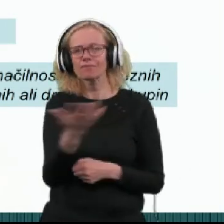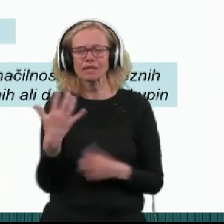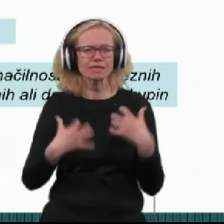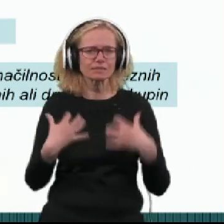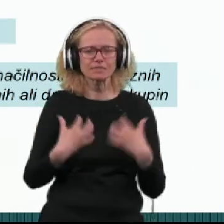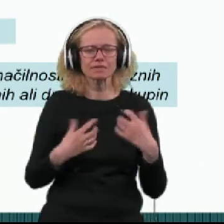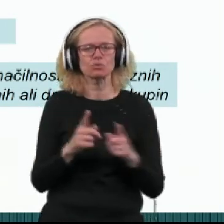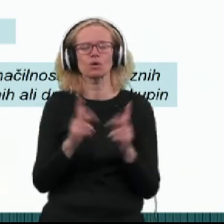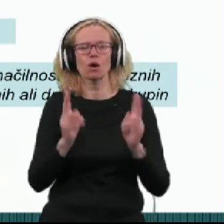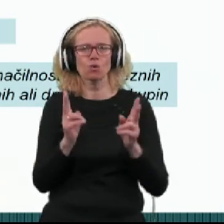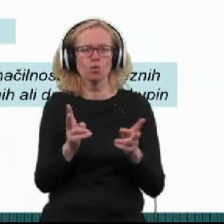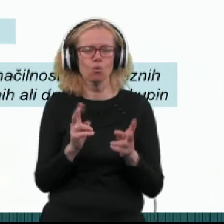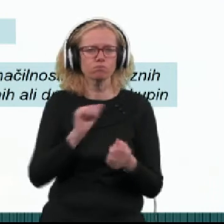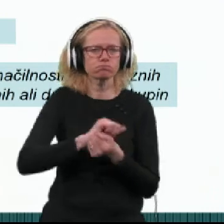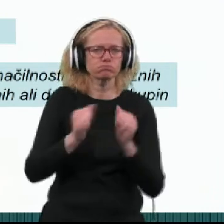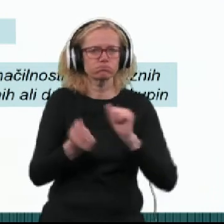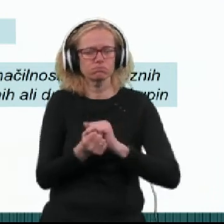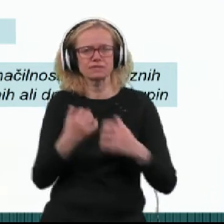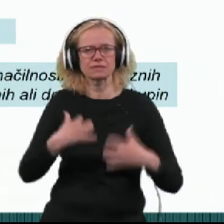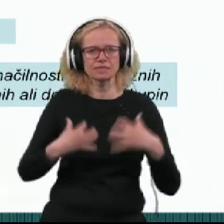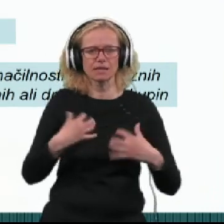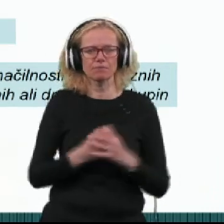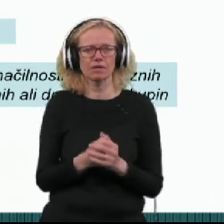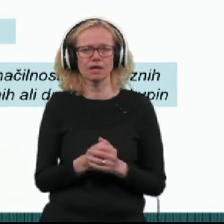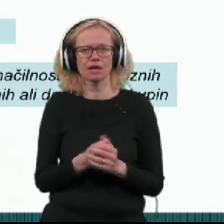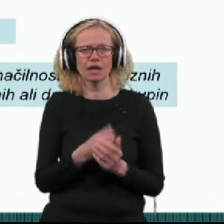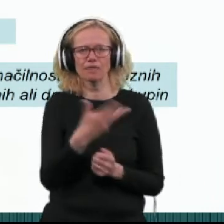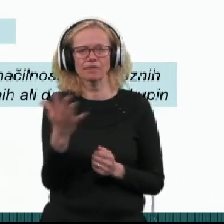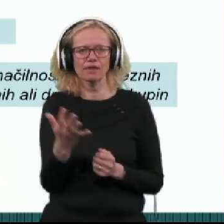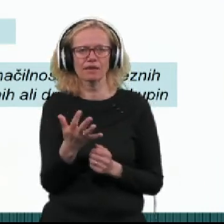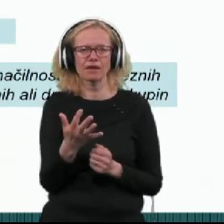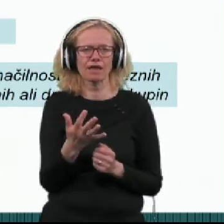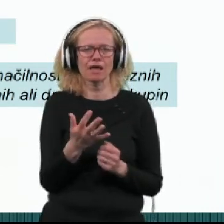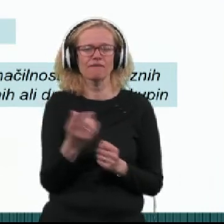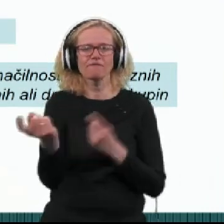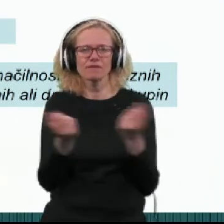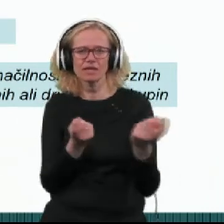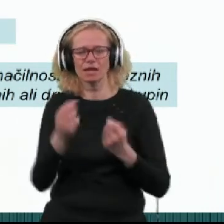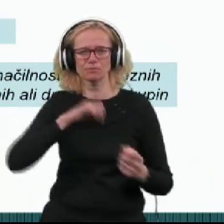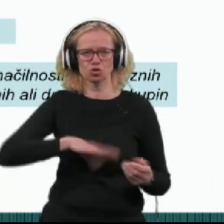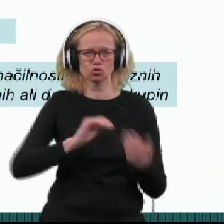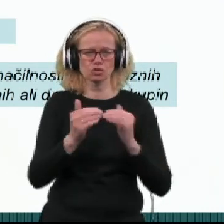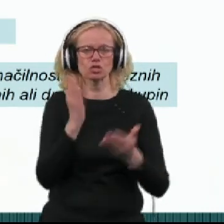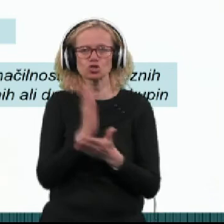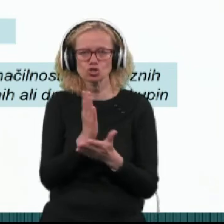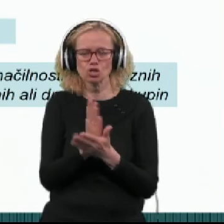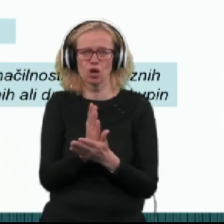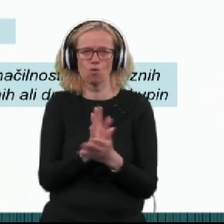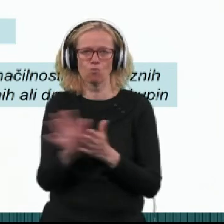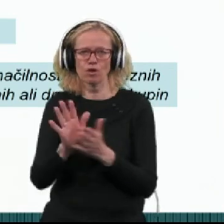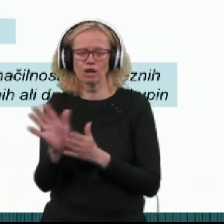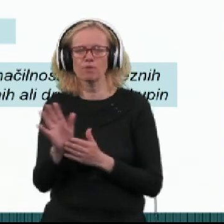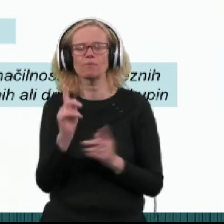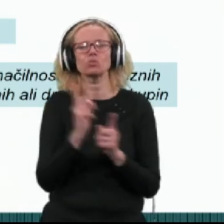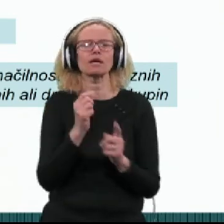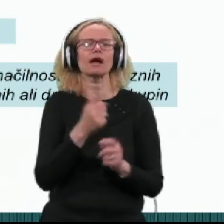kako se s temi stiskami izpoprijemajo, katere vere, psihosocialne podpore nekako že uporabljajo in katerih si še želijo.